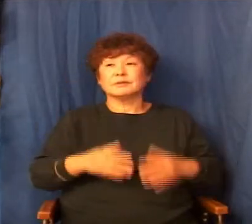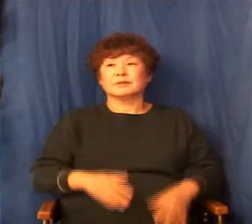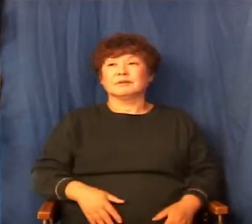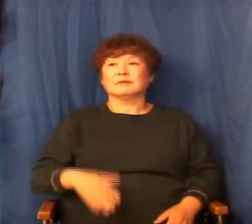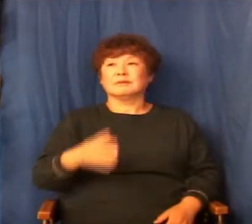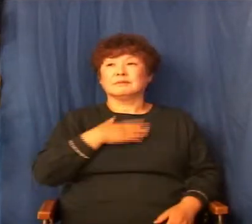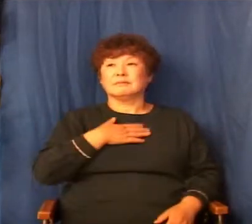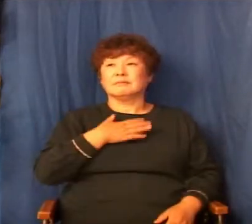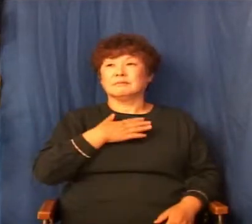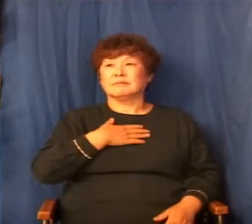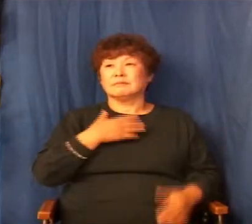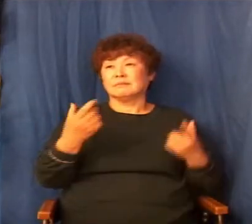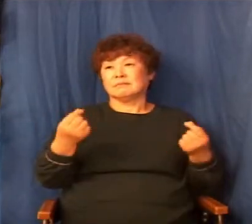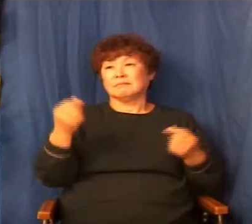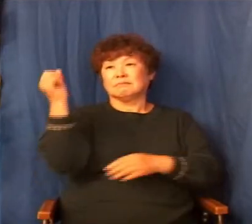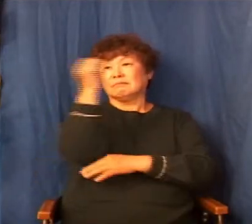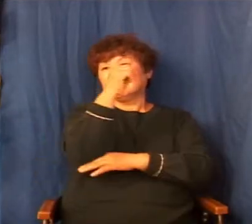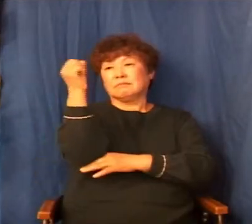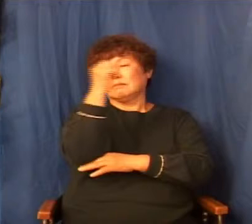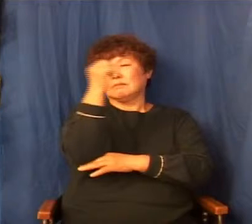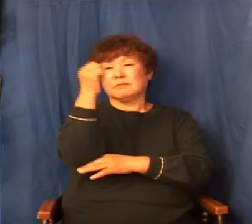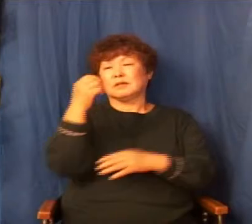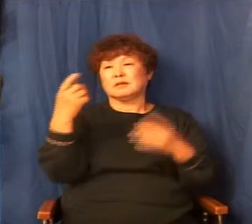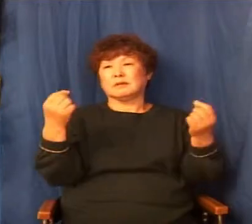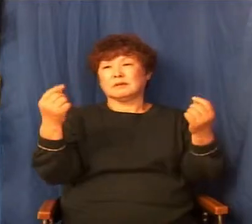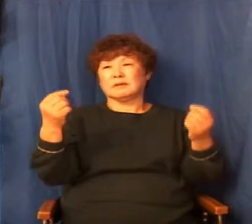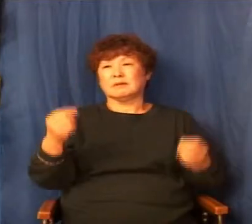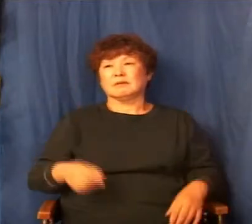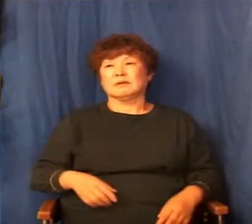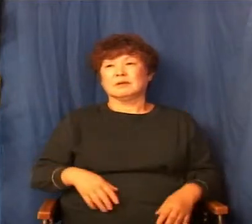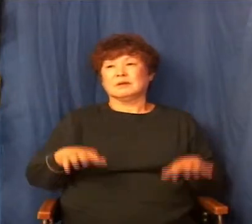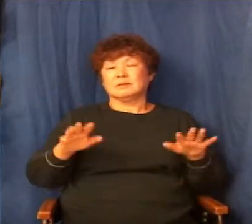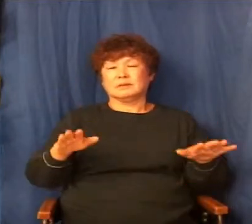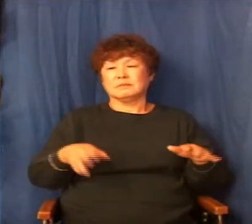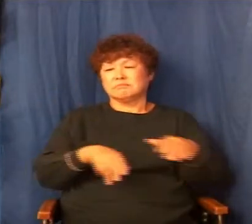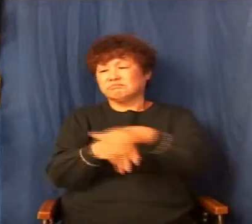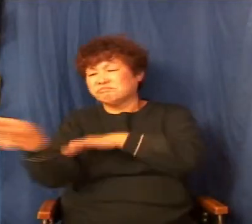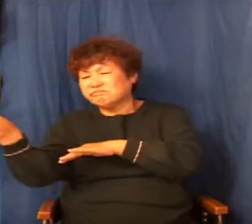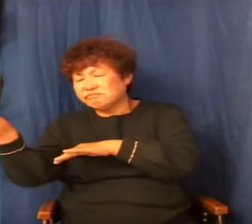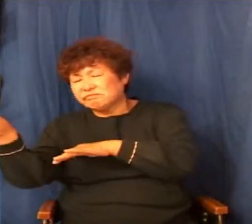저 같아도 흔들렸을 것 같아요. 그만 도망 다니고 싶죠.